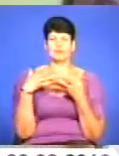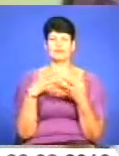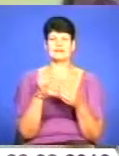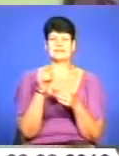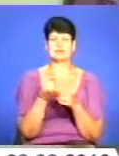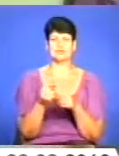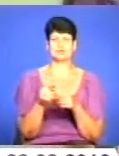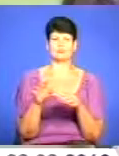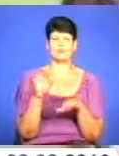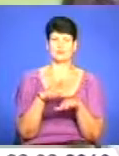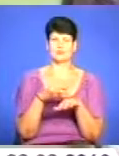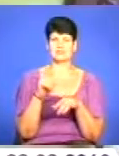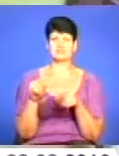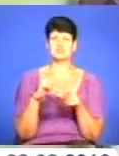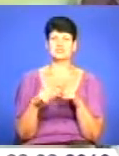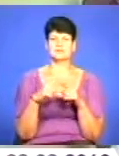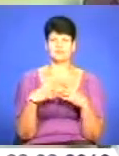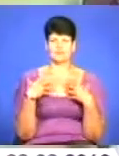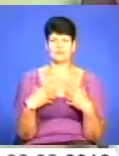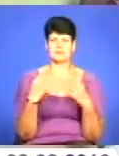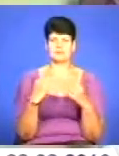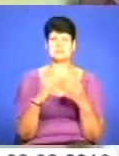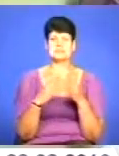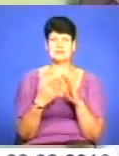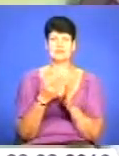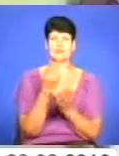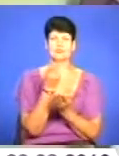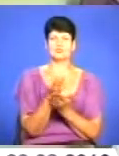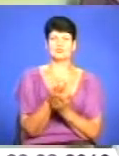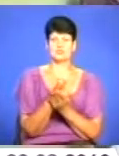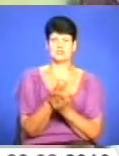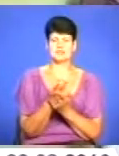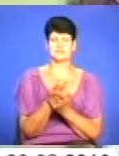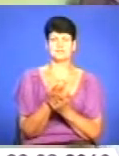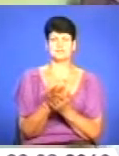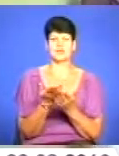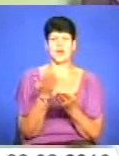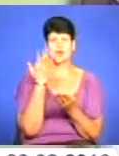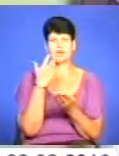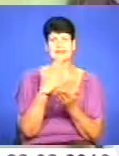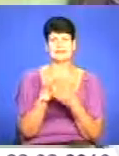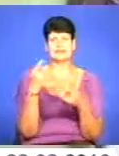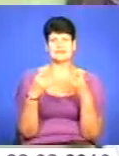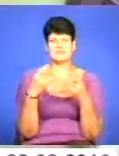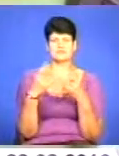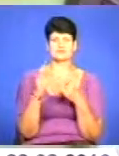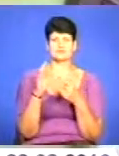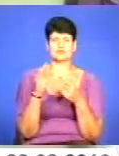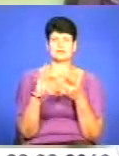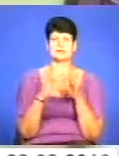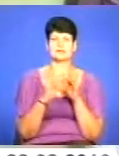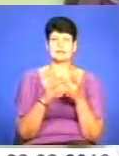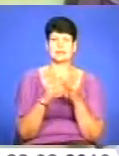скоріше віддурює. Тому що стан, в якому він лежить, відіграє важливу роль. Коли є телевізор, коли є вай-фай, коли людина